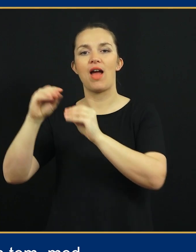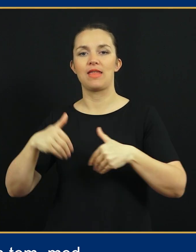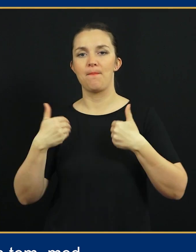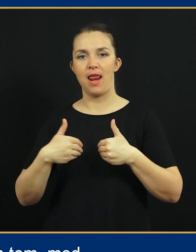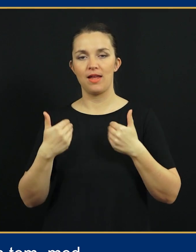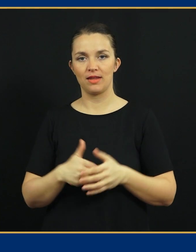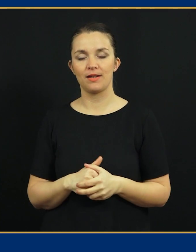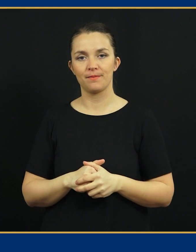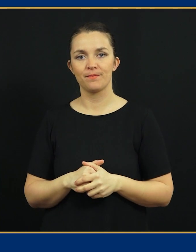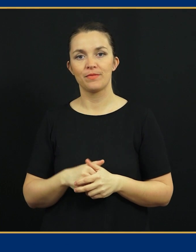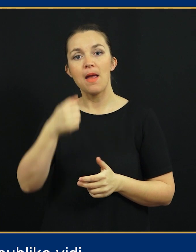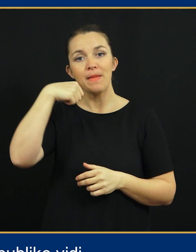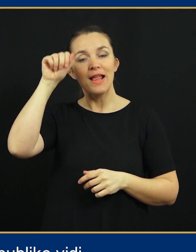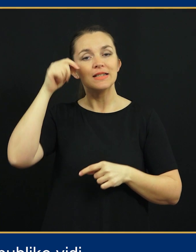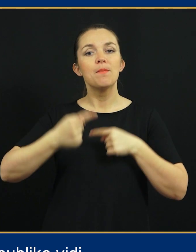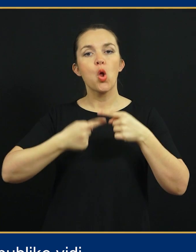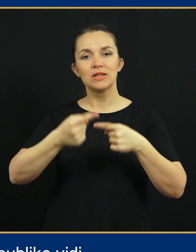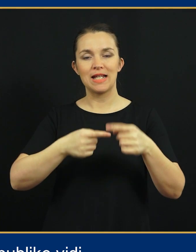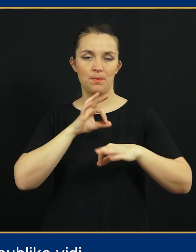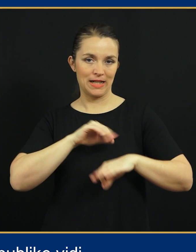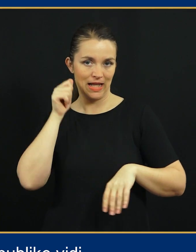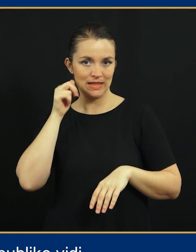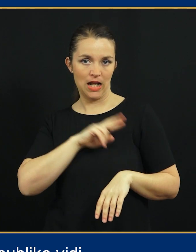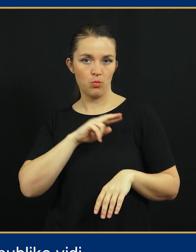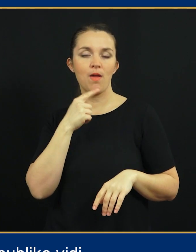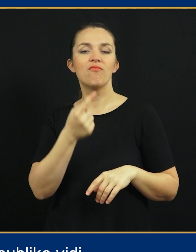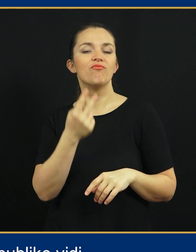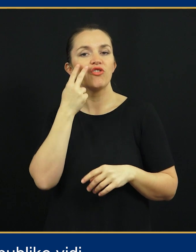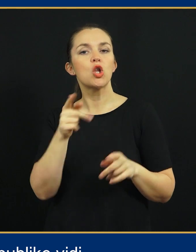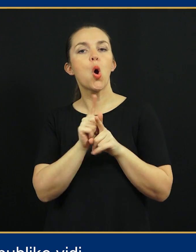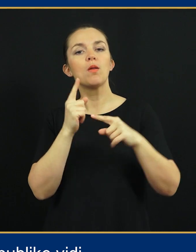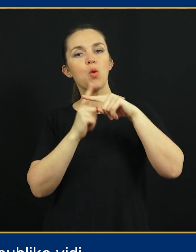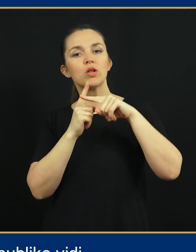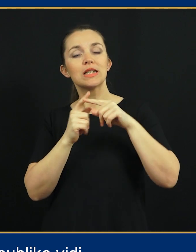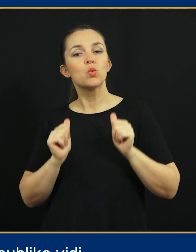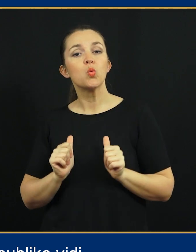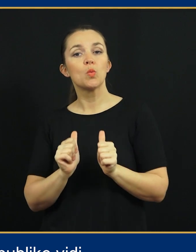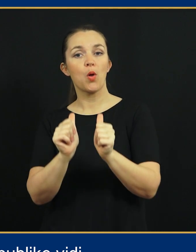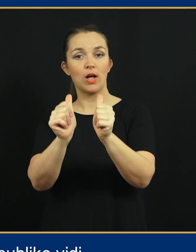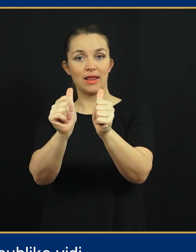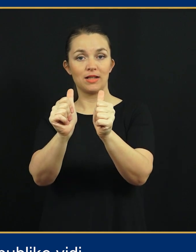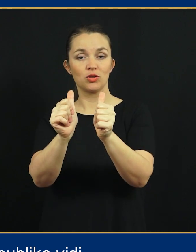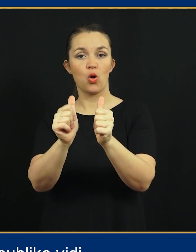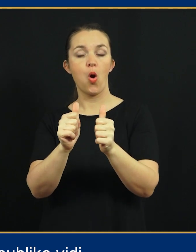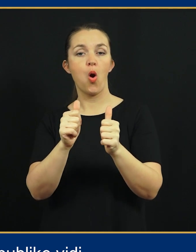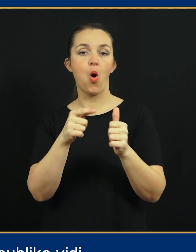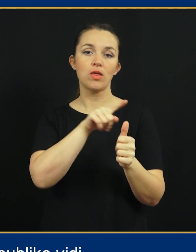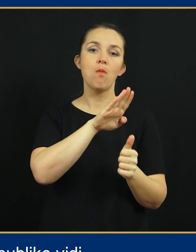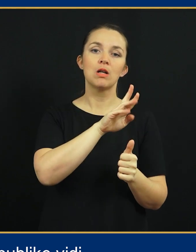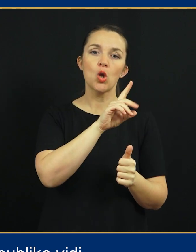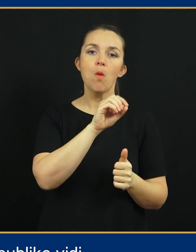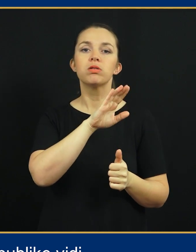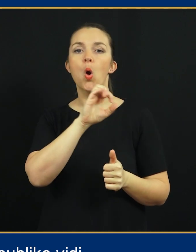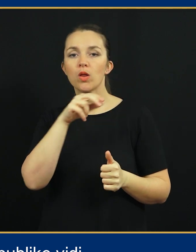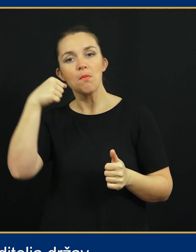mladih. Berlinski proces predsednica Republike vidi kot pozitivno usporednico. Po budi